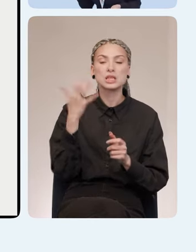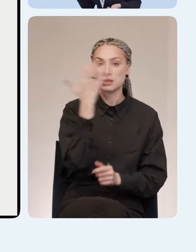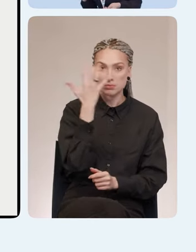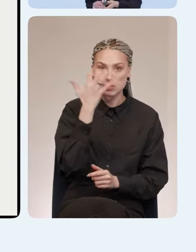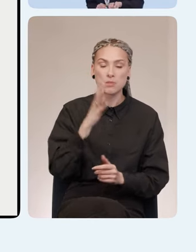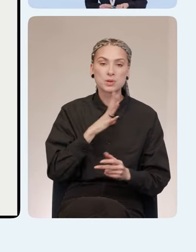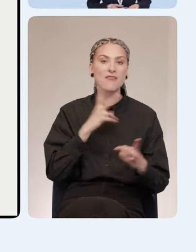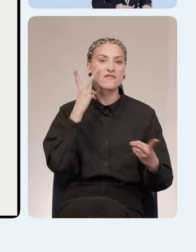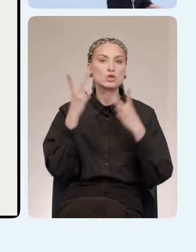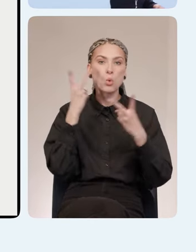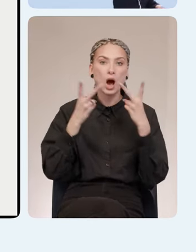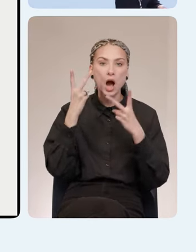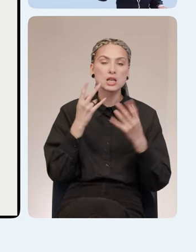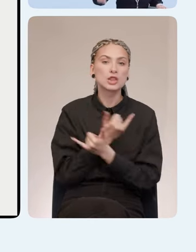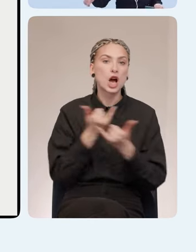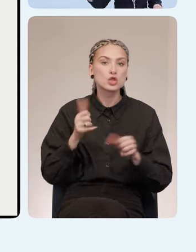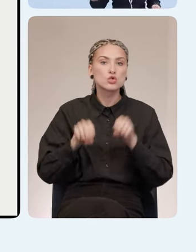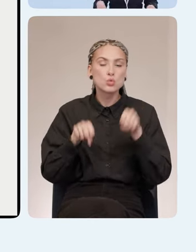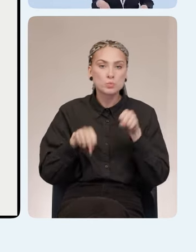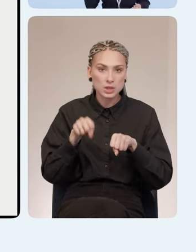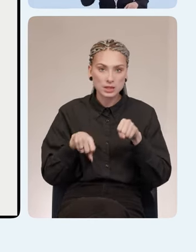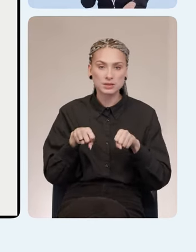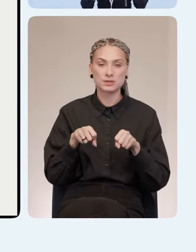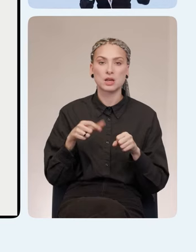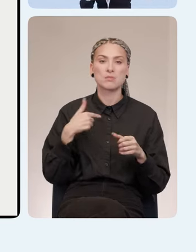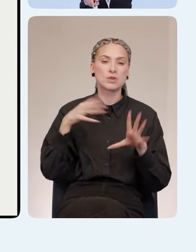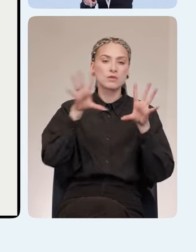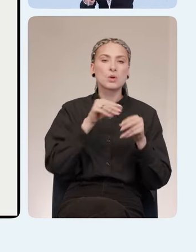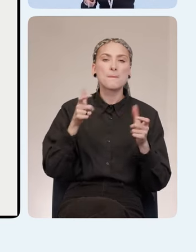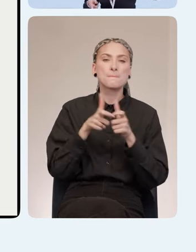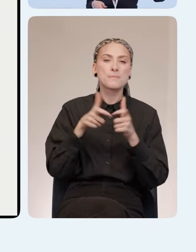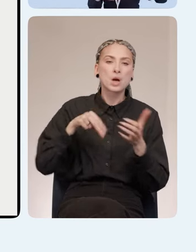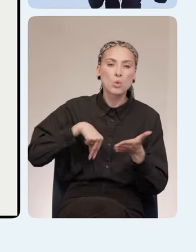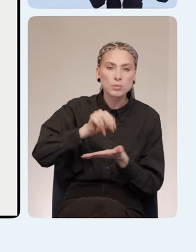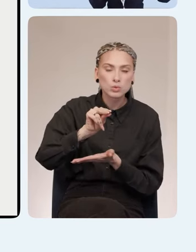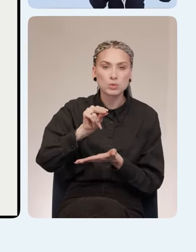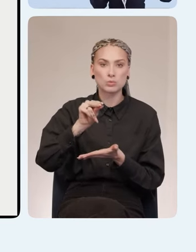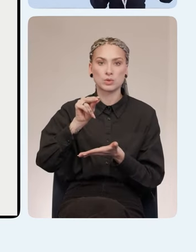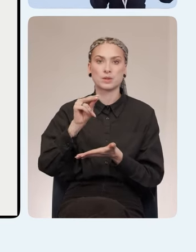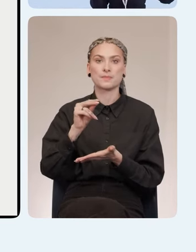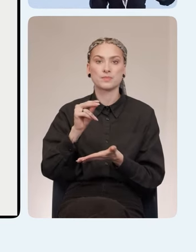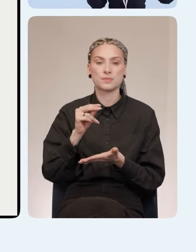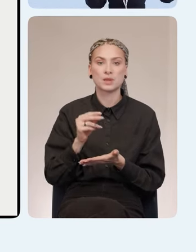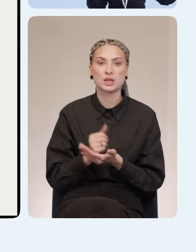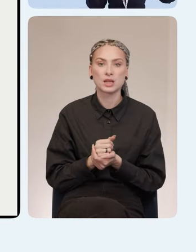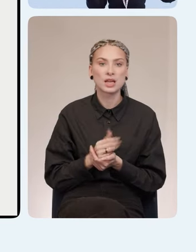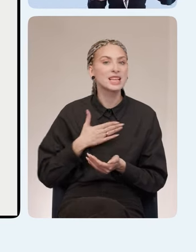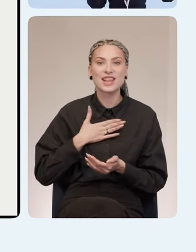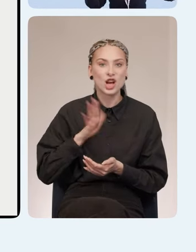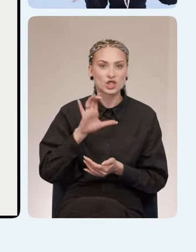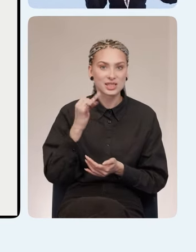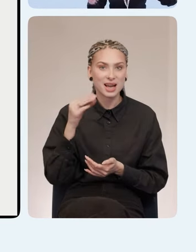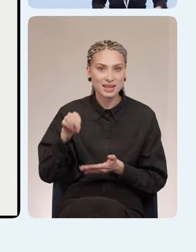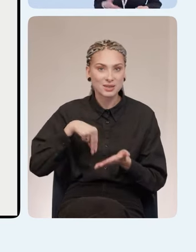невизуальную доступность в экофеста. Причем прошли все сценарии, в том числе покупка билетов. Не у нас находится, не на нашем сайте